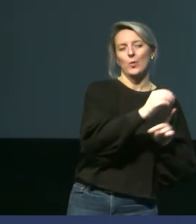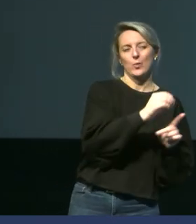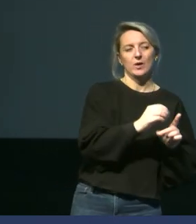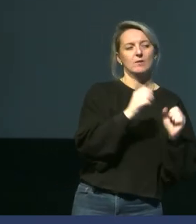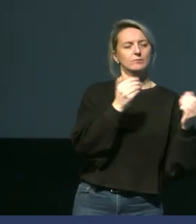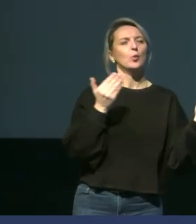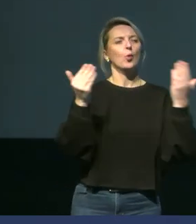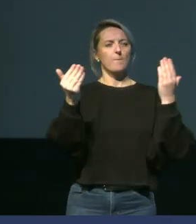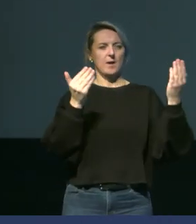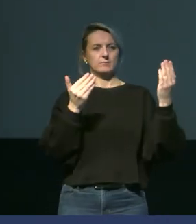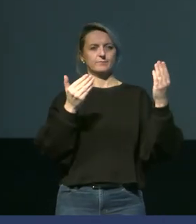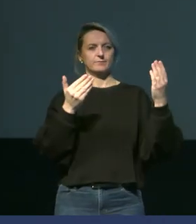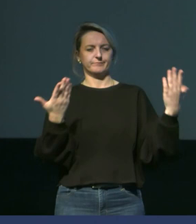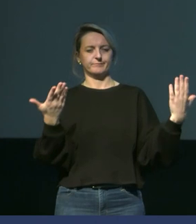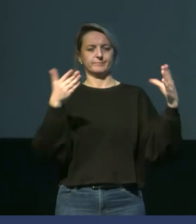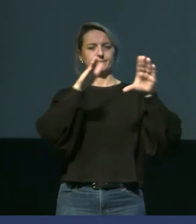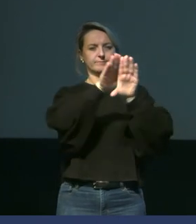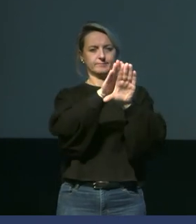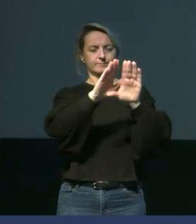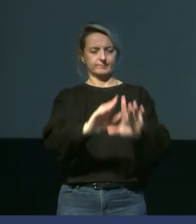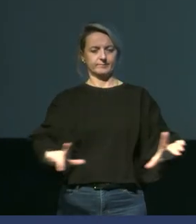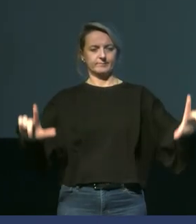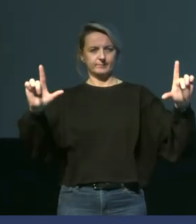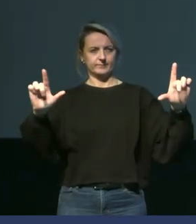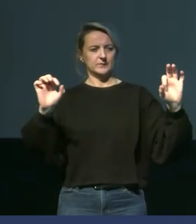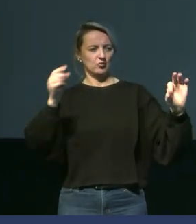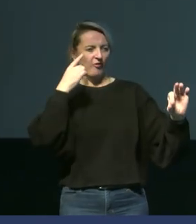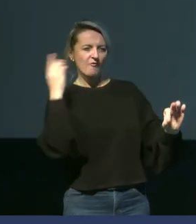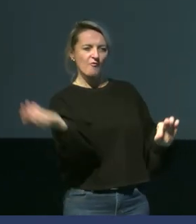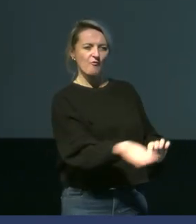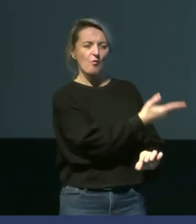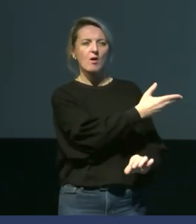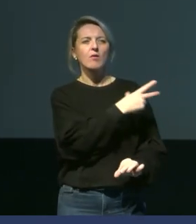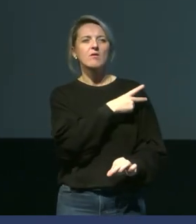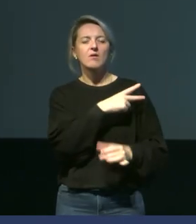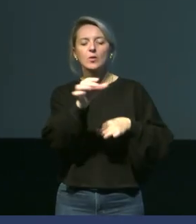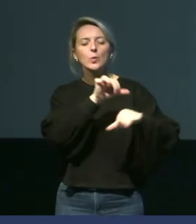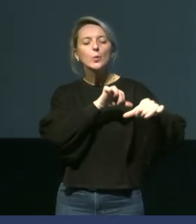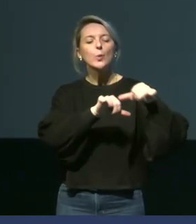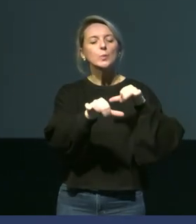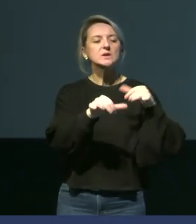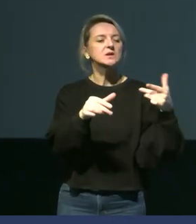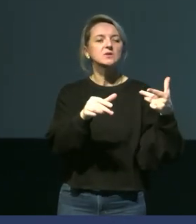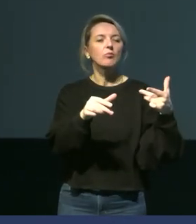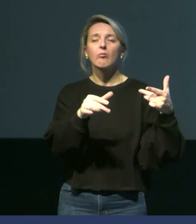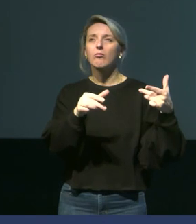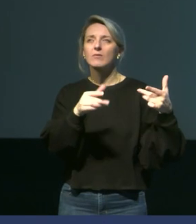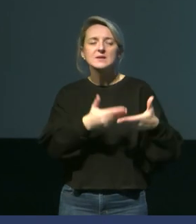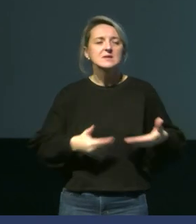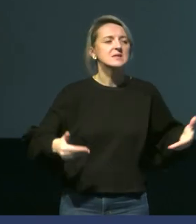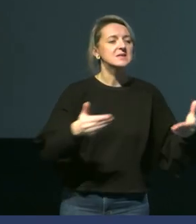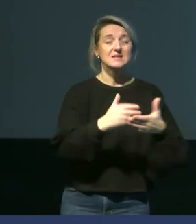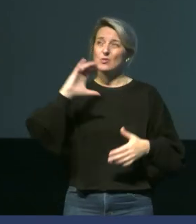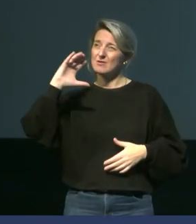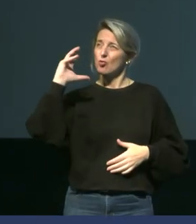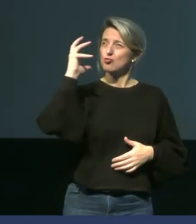ces résultats, ces données, on se rend compte qu'ici, a en condition chaude exposée au